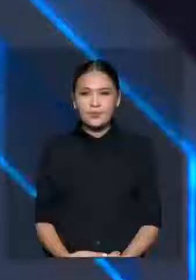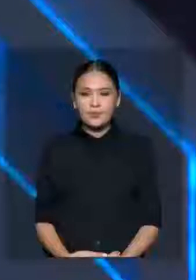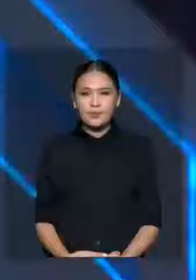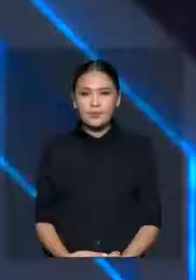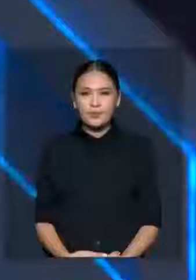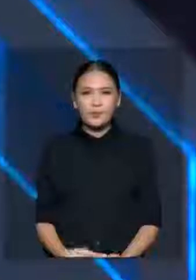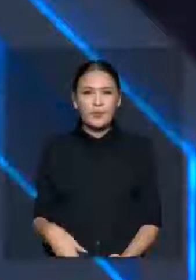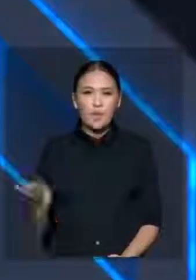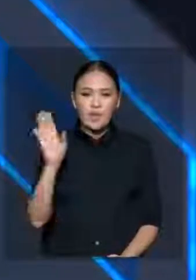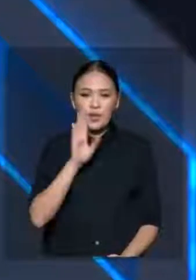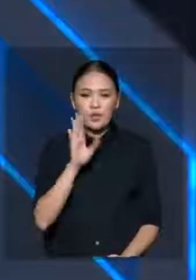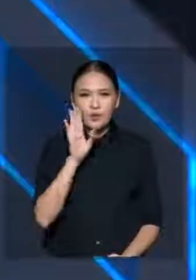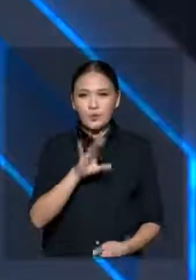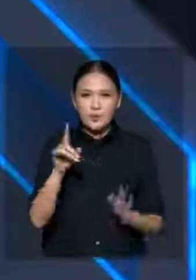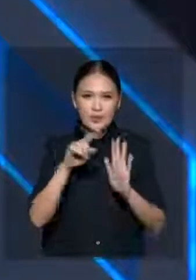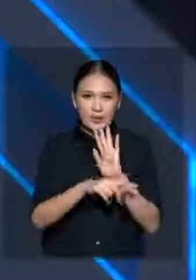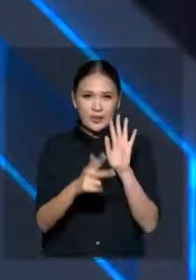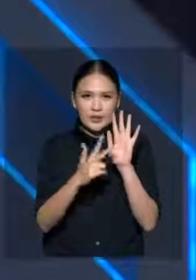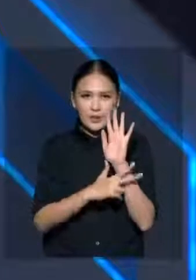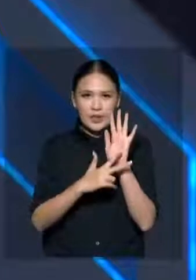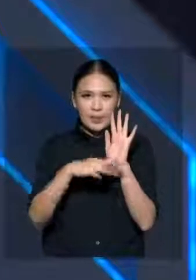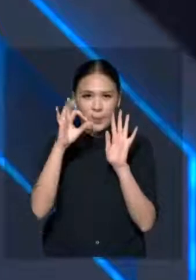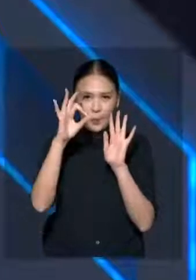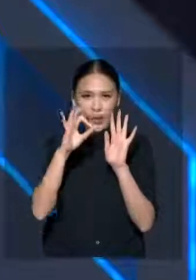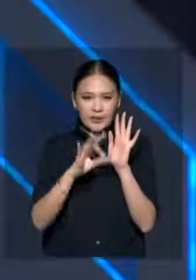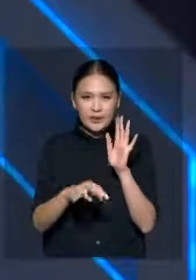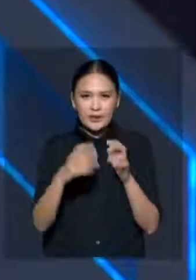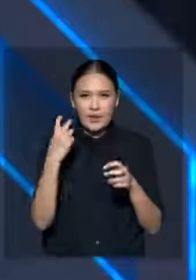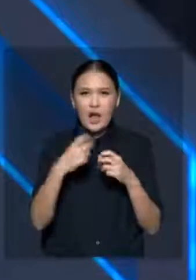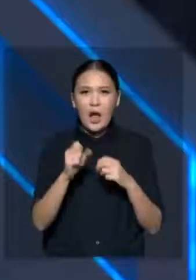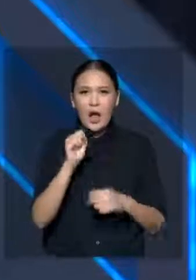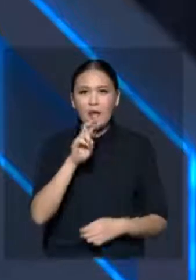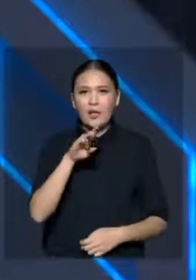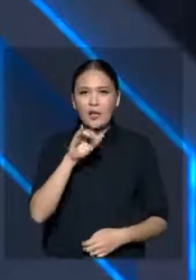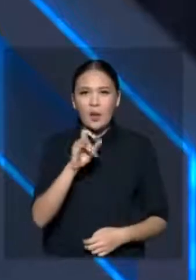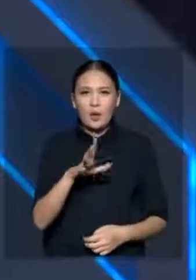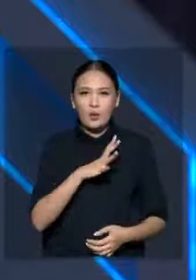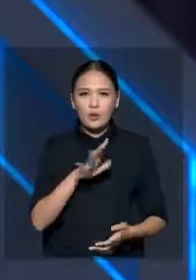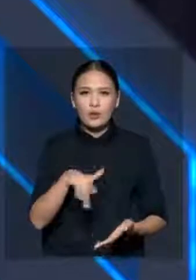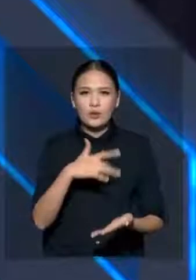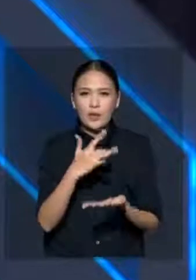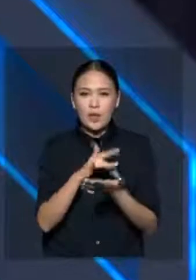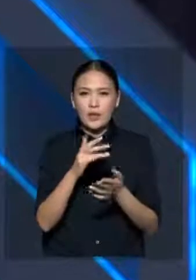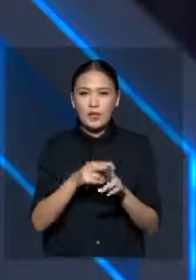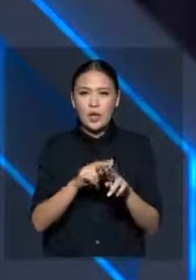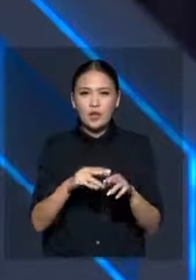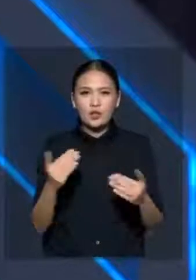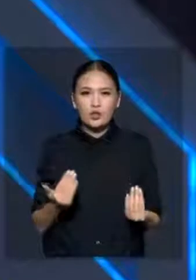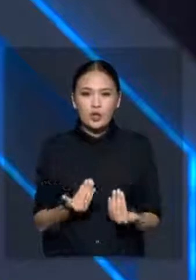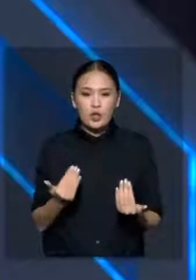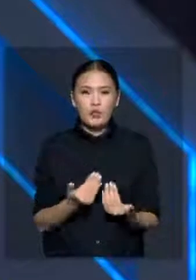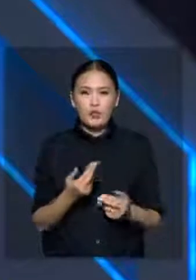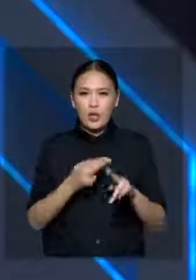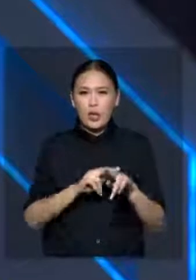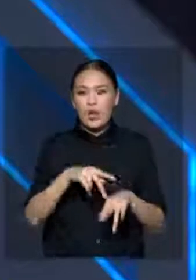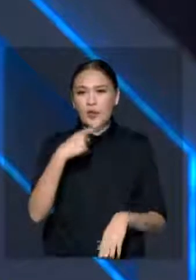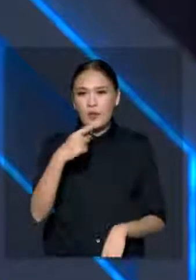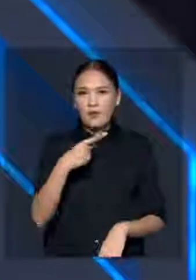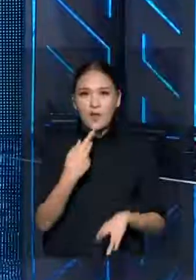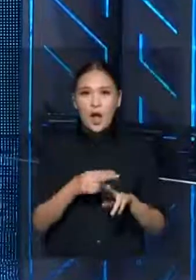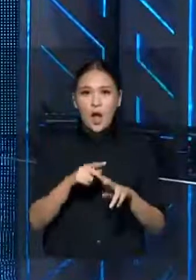Су құбырларының 80%-ы тозған. Ақтау ғаласының үргесіндегі елді мекендердің тұрғындары осылай деп отырым.